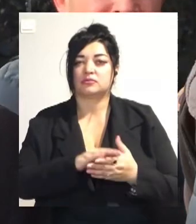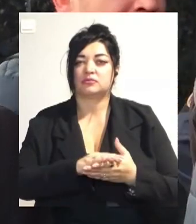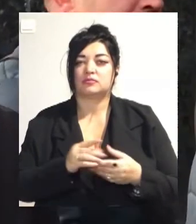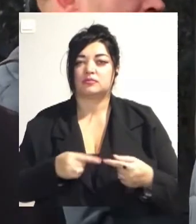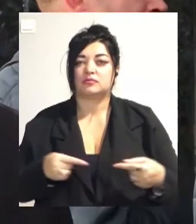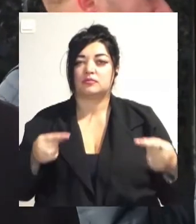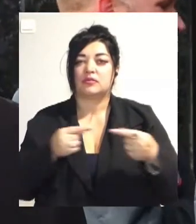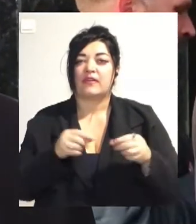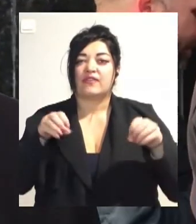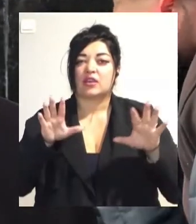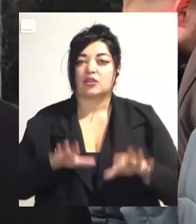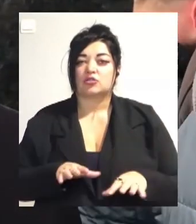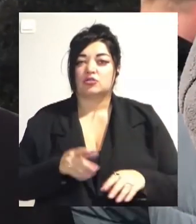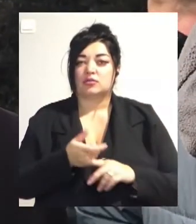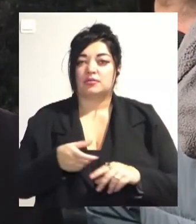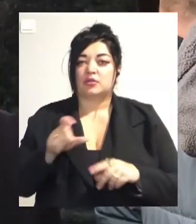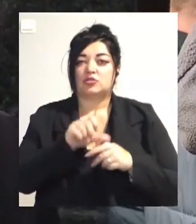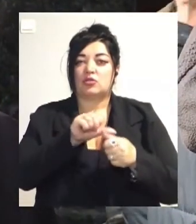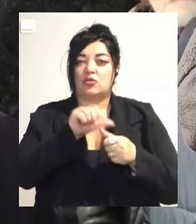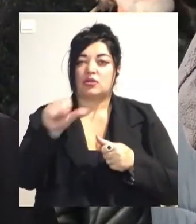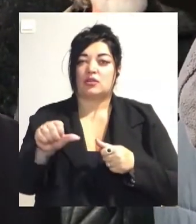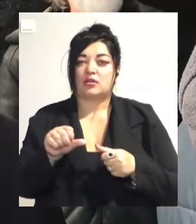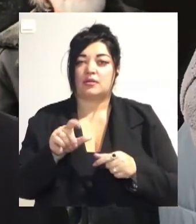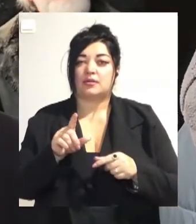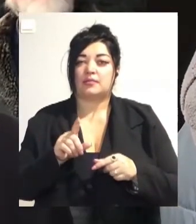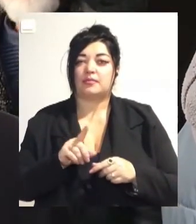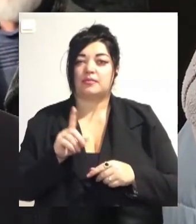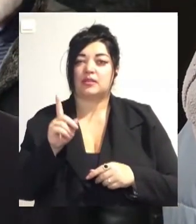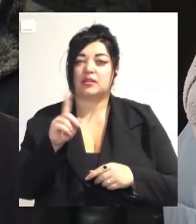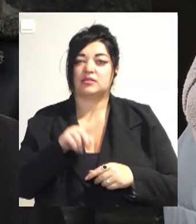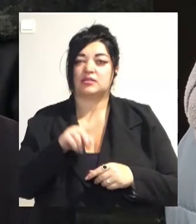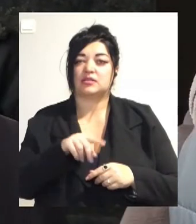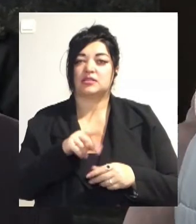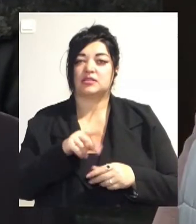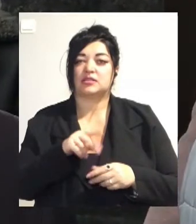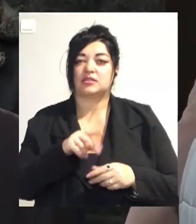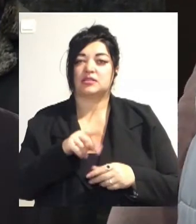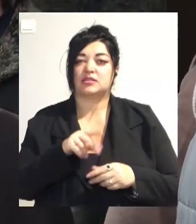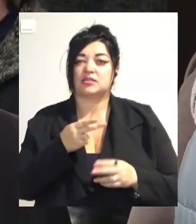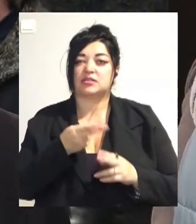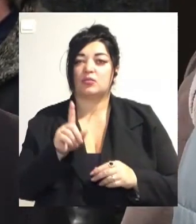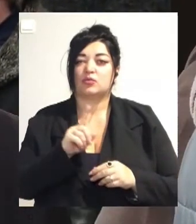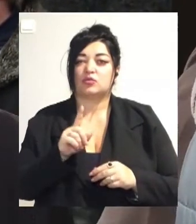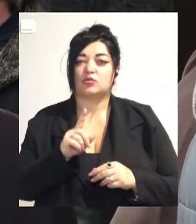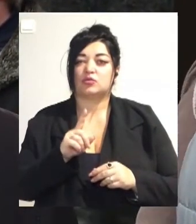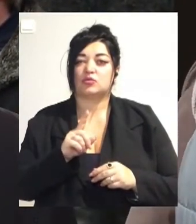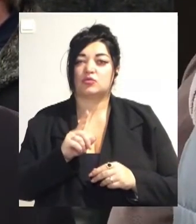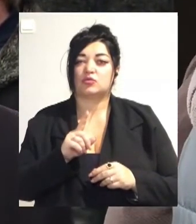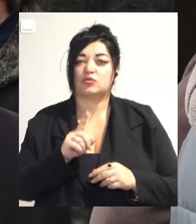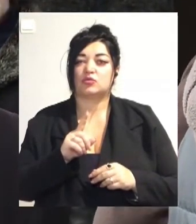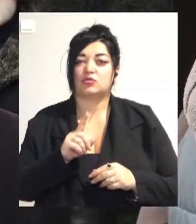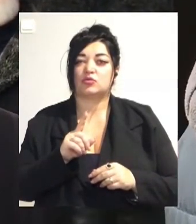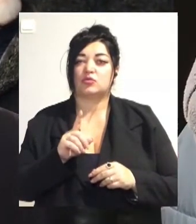виключенням лише окремих його положень. Це в тому числі натаскування і тренування мисливських собак,